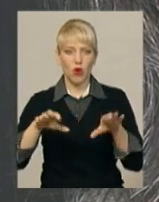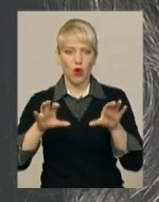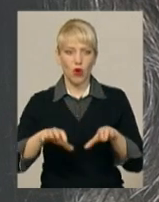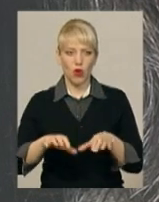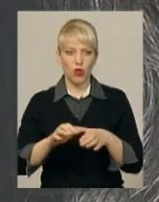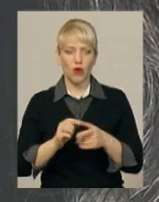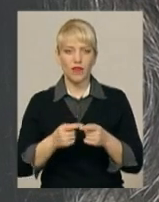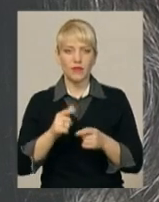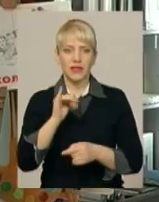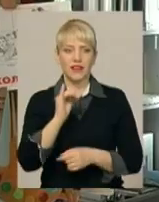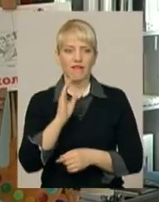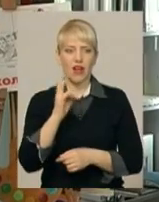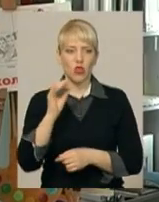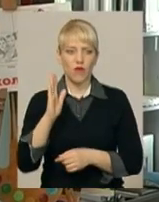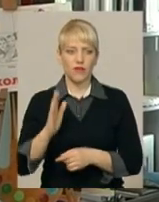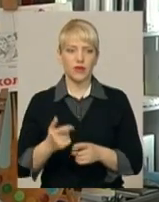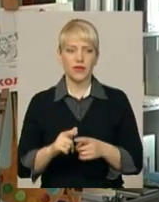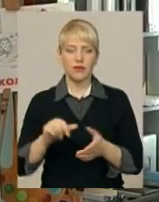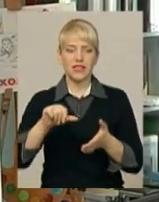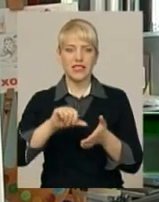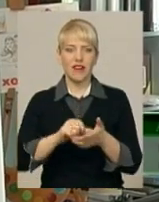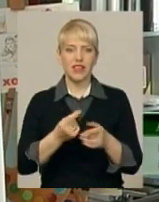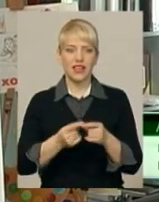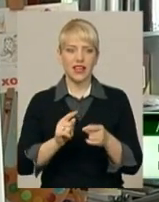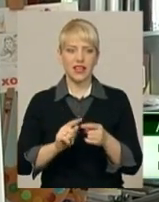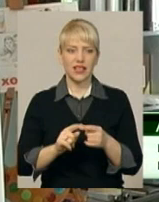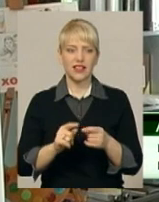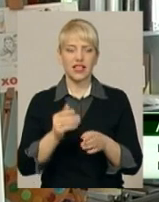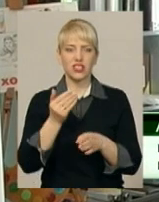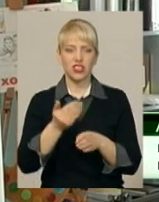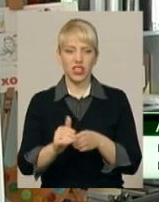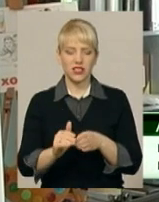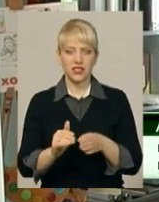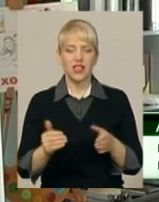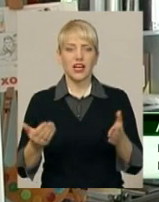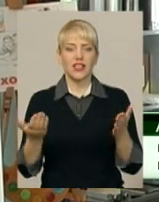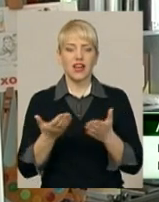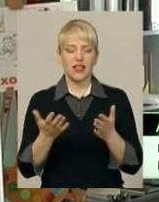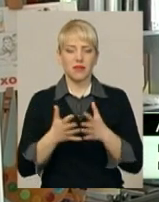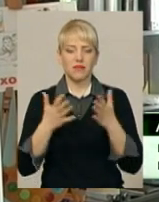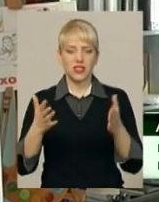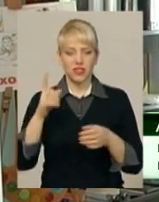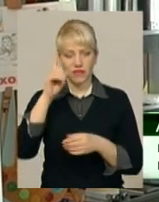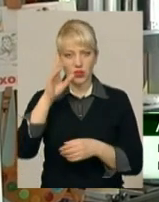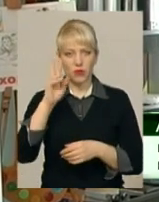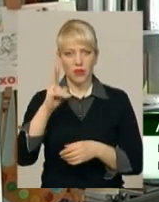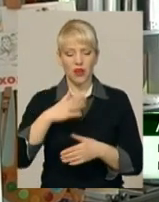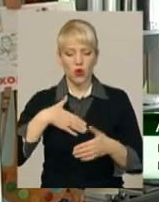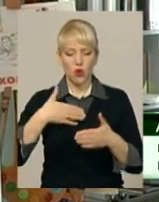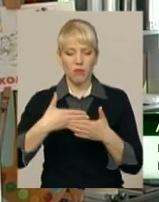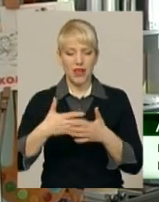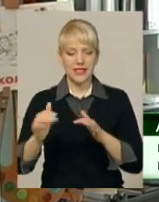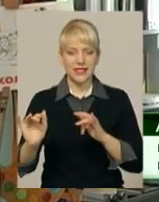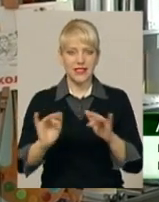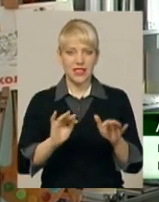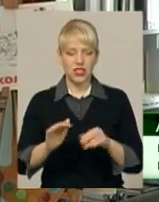України Анатолій Іванов. Представлена та частина, яка більше відома як громадські діячі,